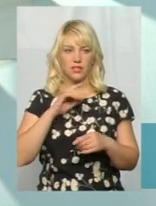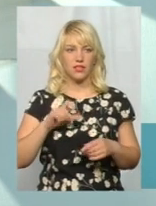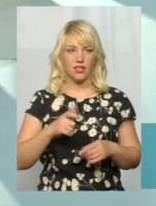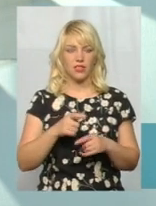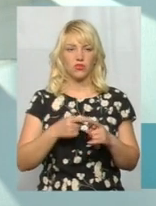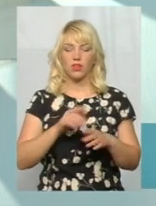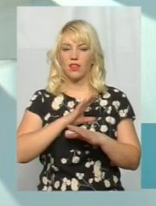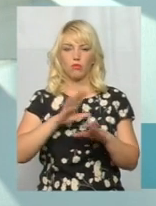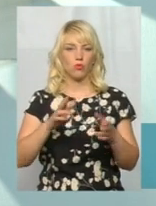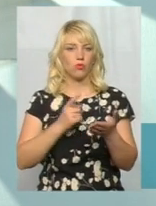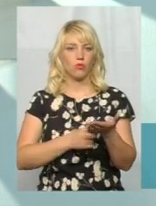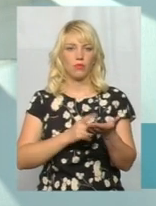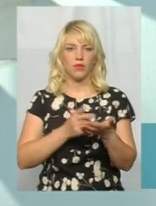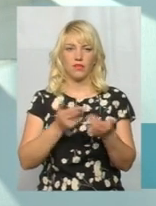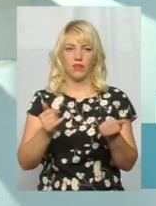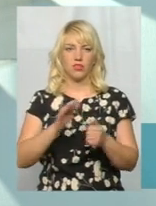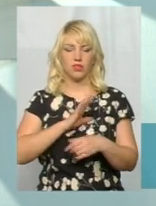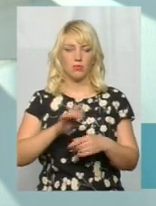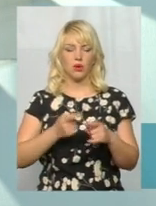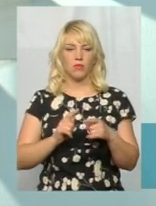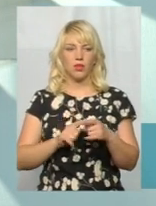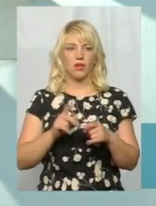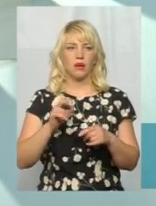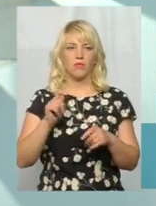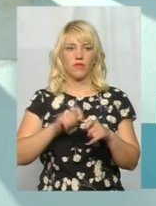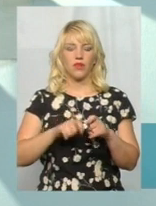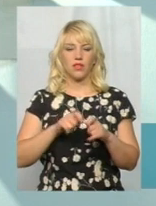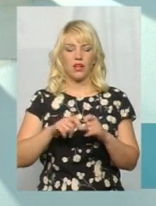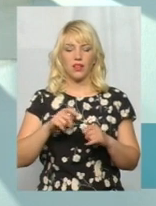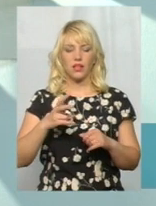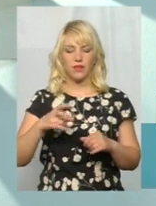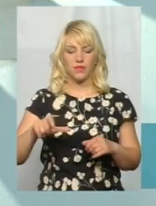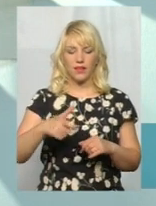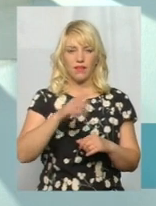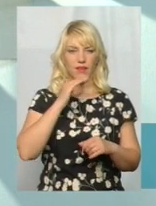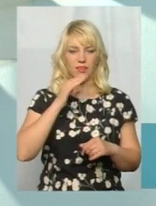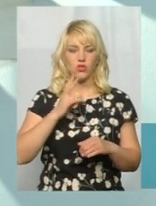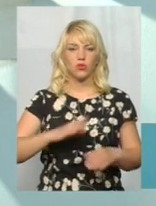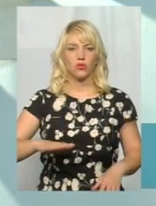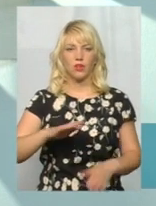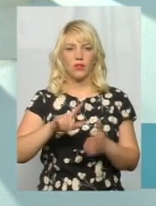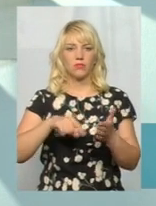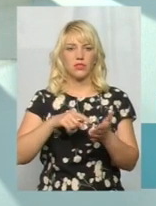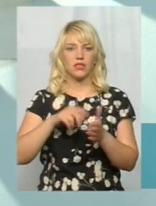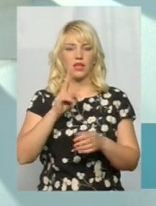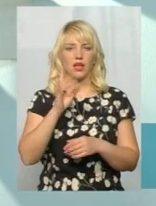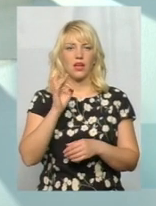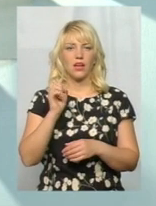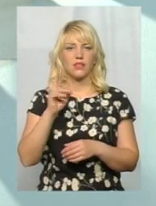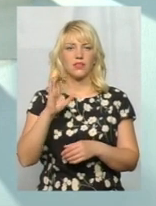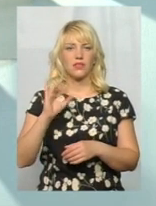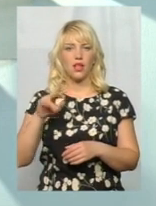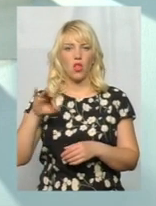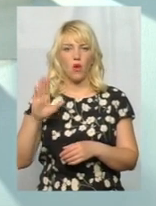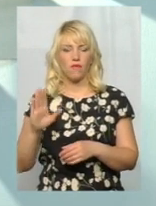підтверджувалися. Ми обстежили річку на території протікання по місту Красилову і нижчі потечі до Козмінського водосховища.